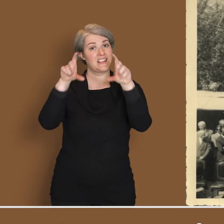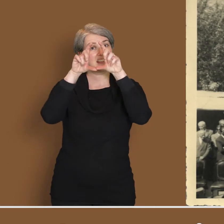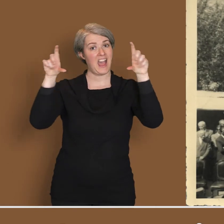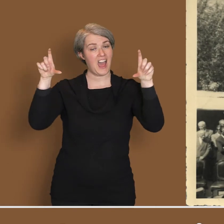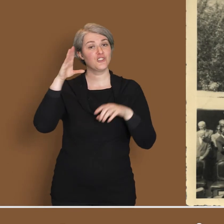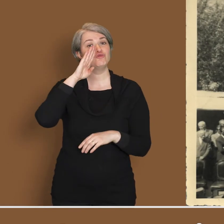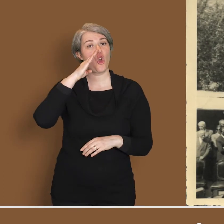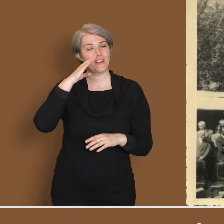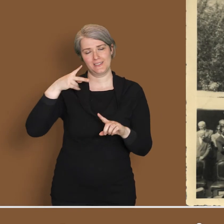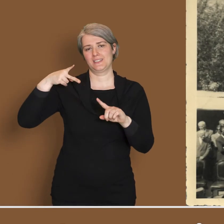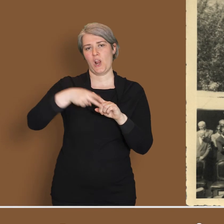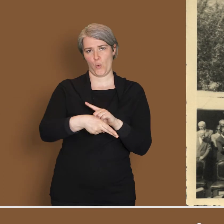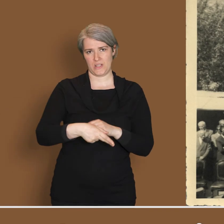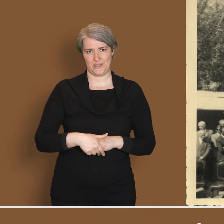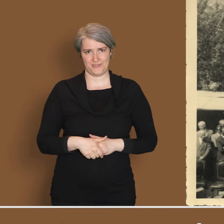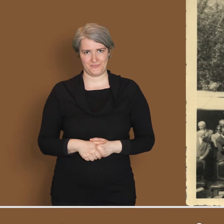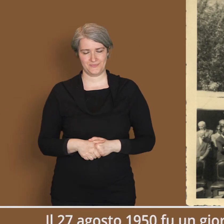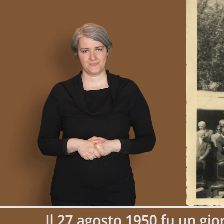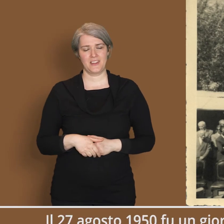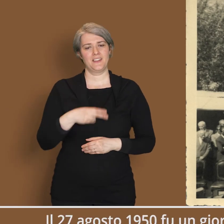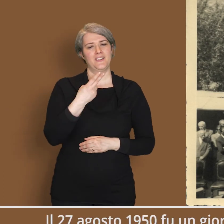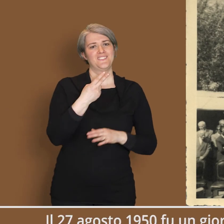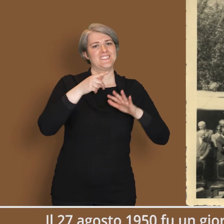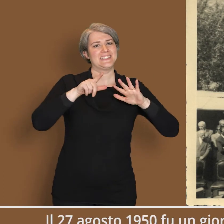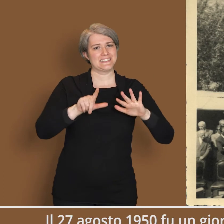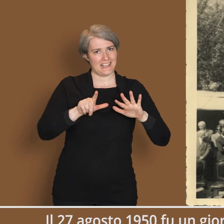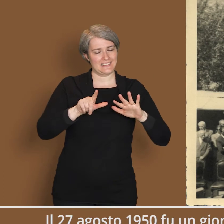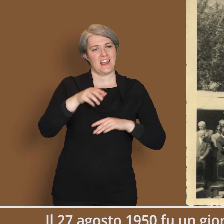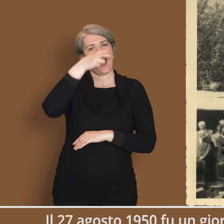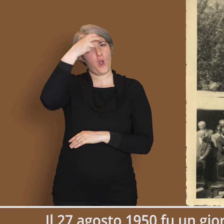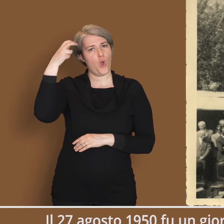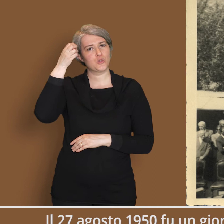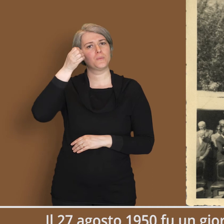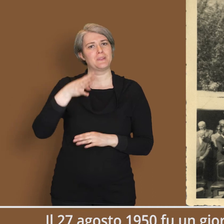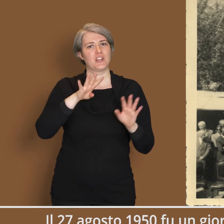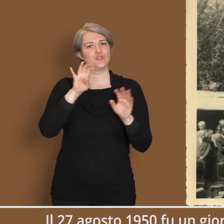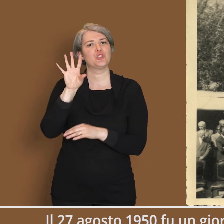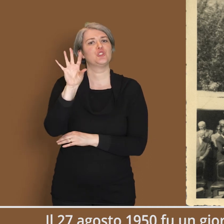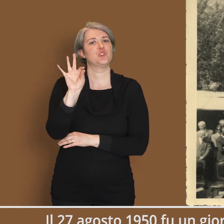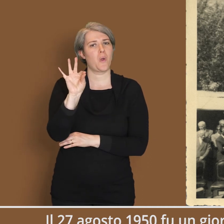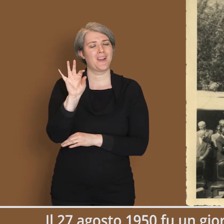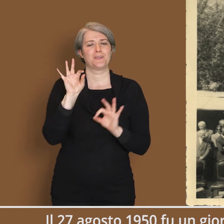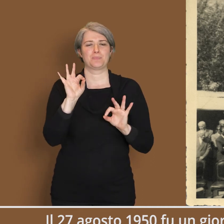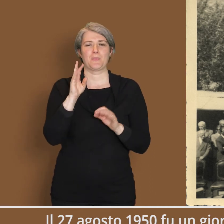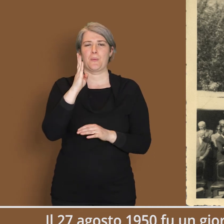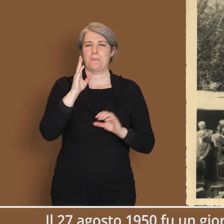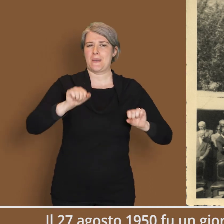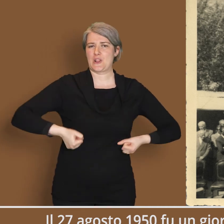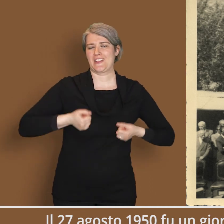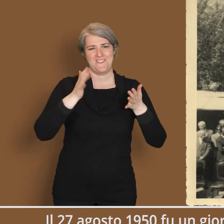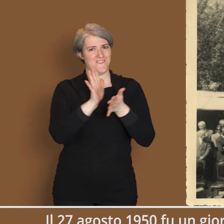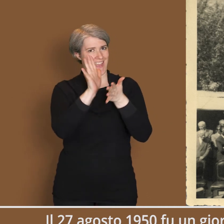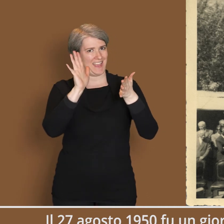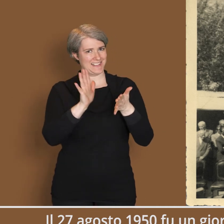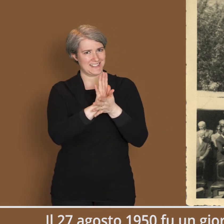Inaugurazione Targa Giolitti Il 27 agosto 1950 fu un giorno di festa a Bardonecchia per la